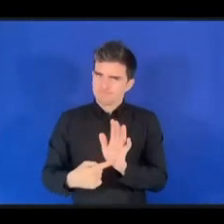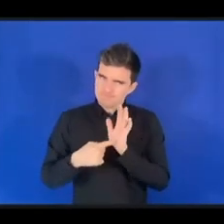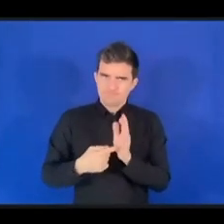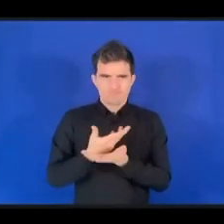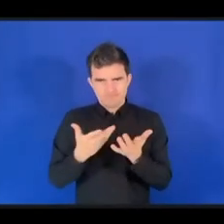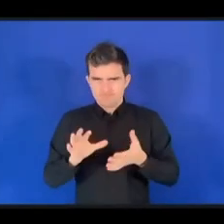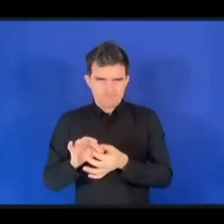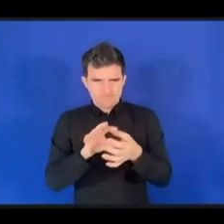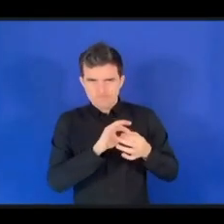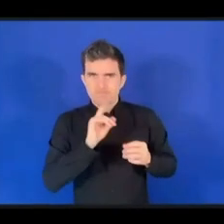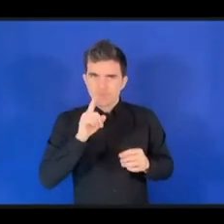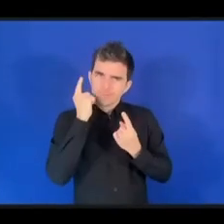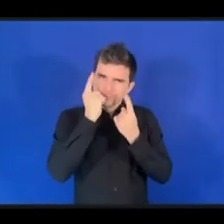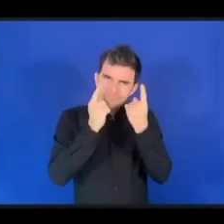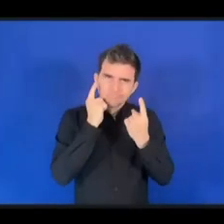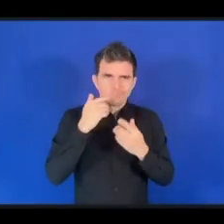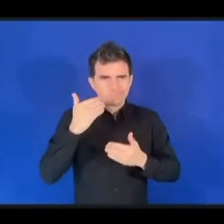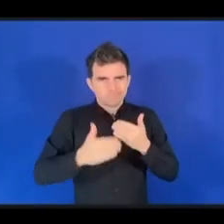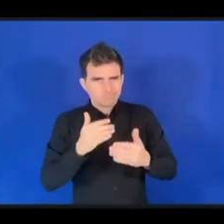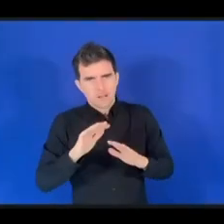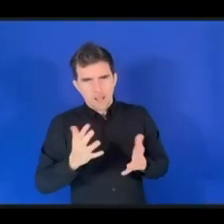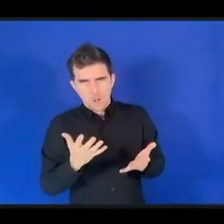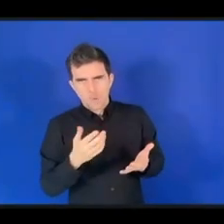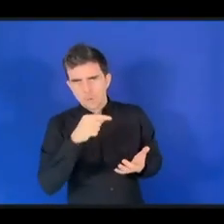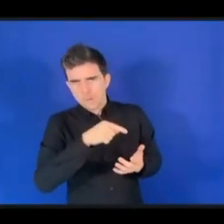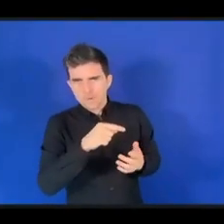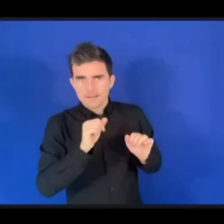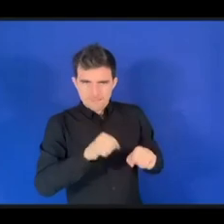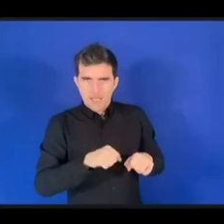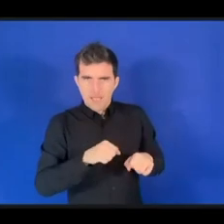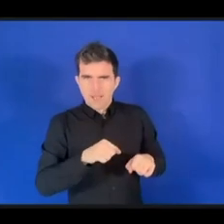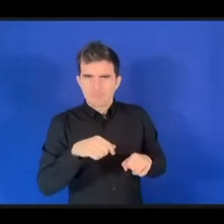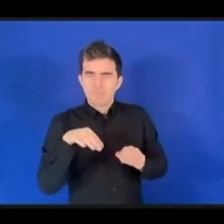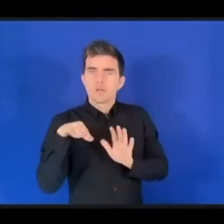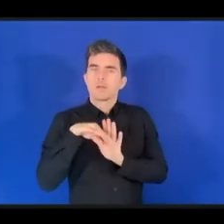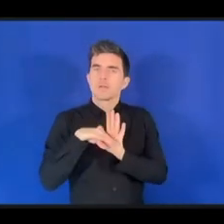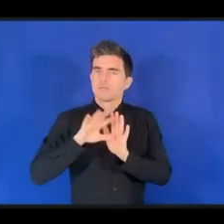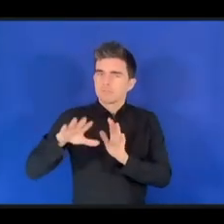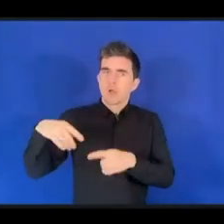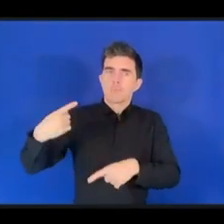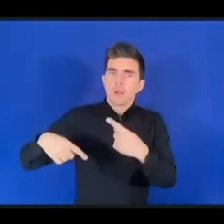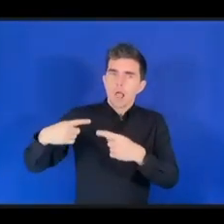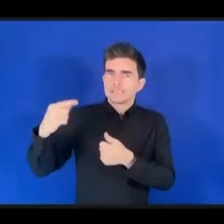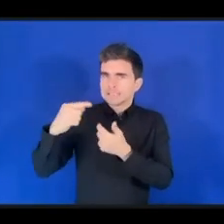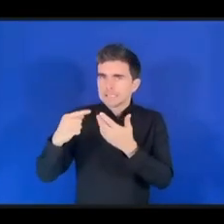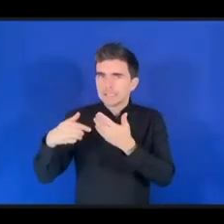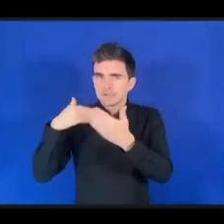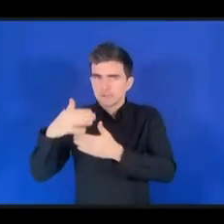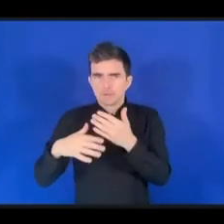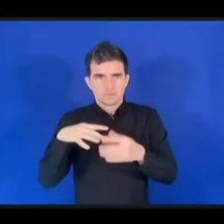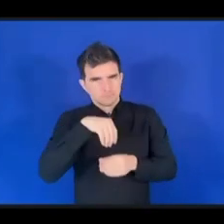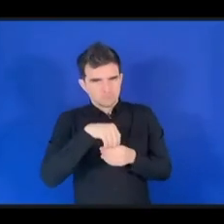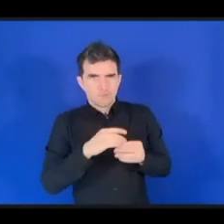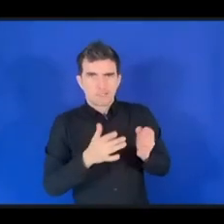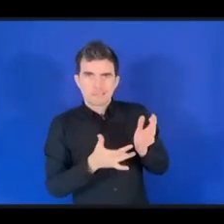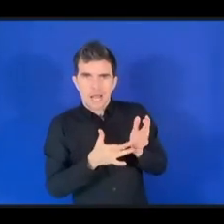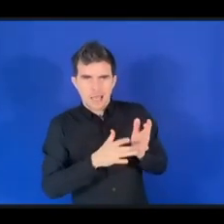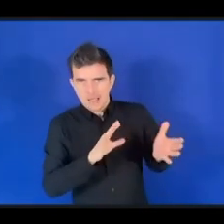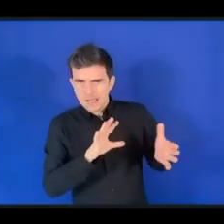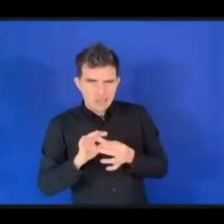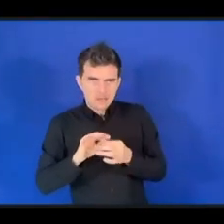опасности политизации, особенно в том, что касается добровольно-технического сотрудничества. Оно должно